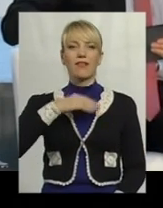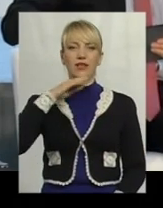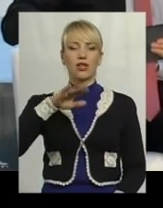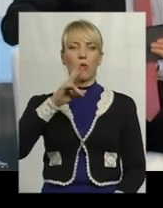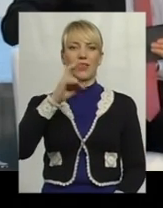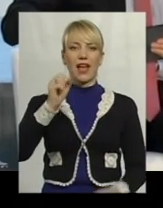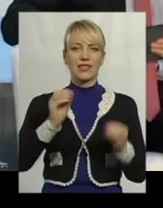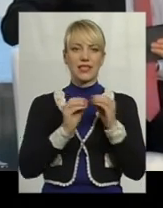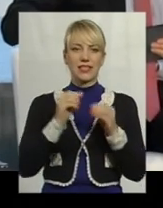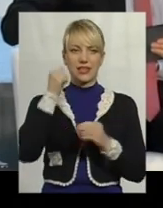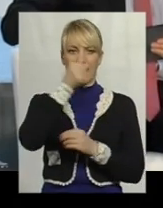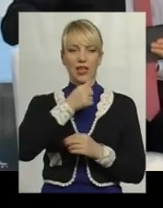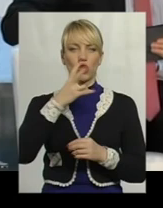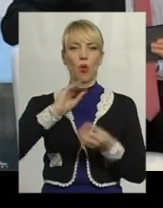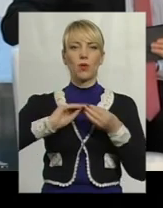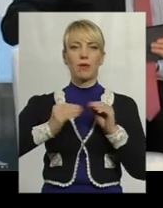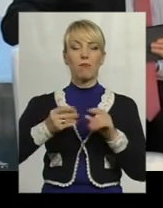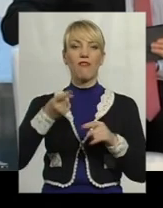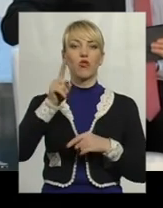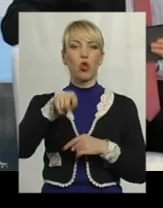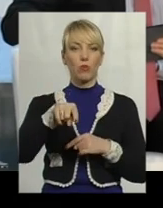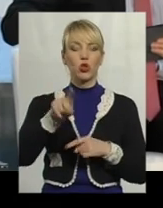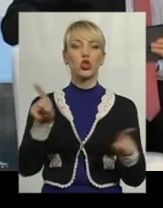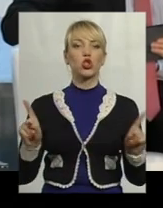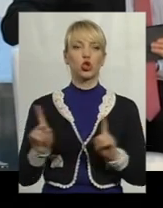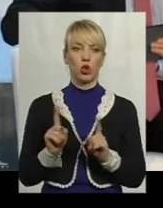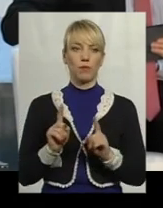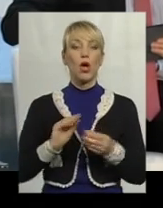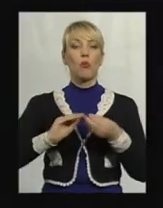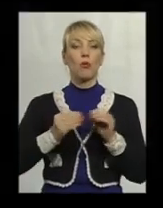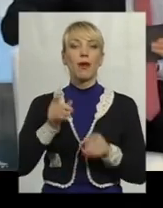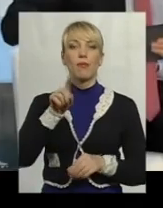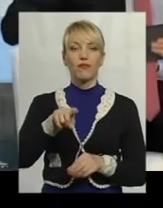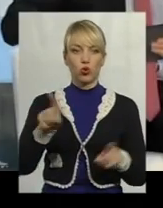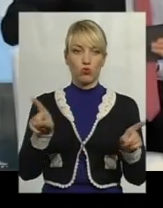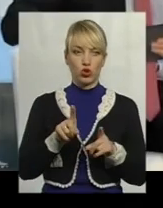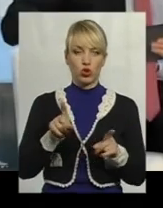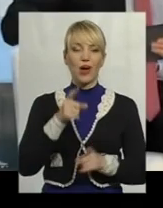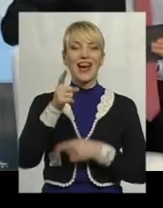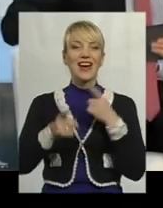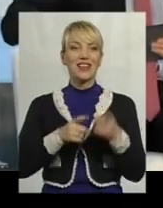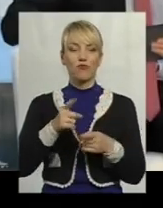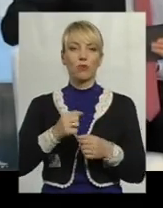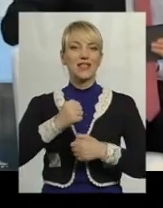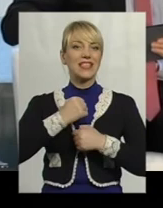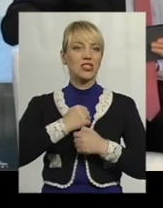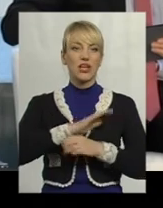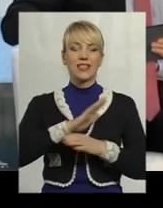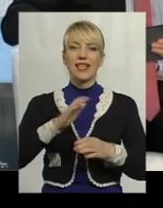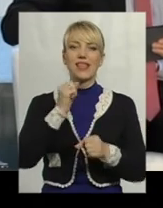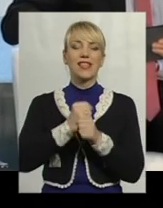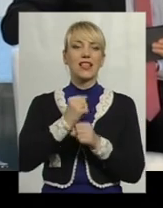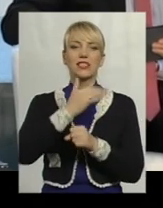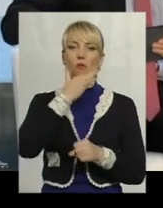на 10 років. Але проблема в тому, що реформы, к сожалению, не робилися багато років.